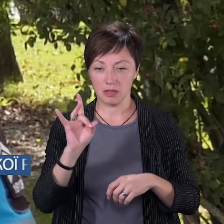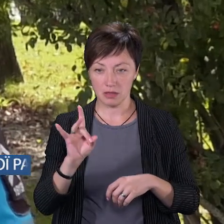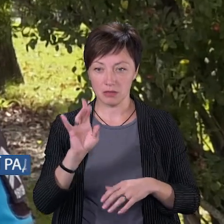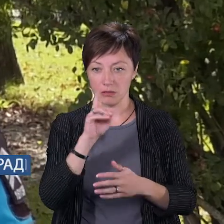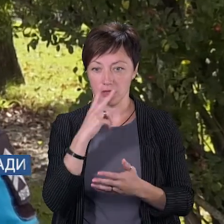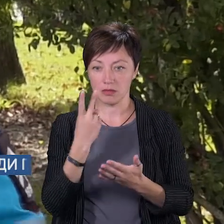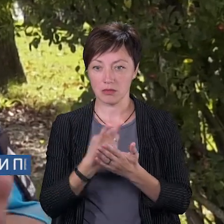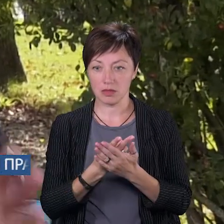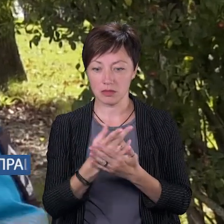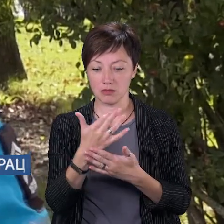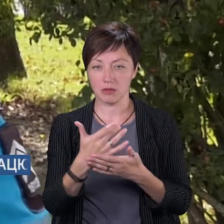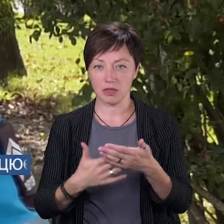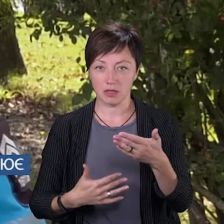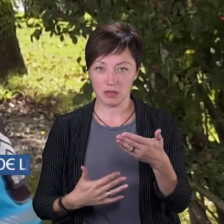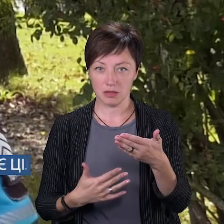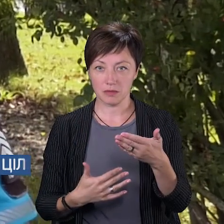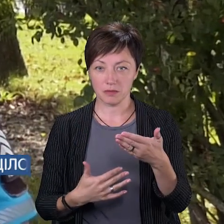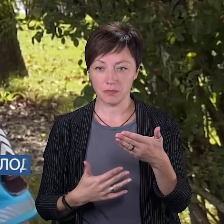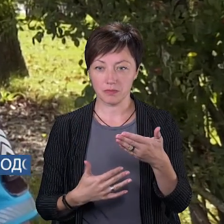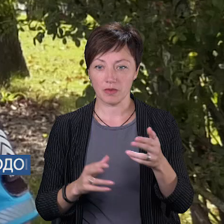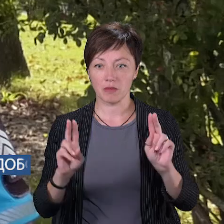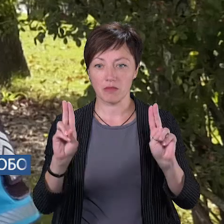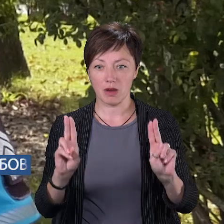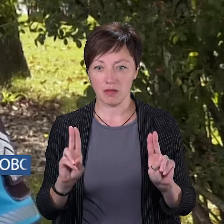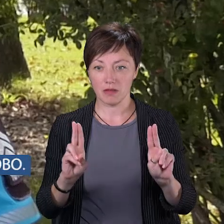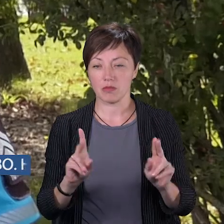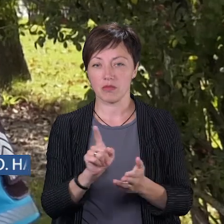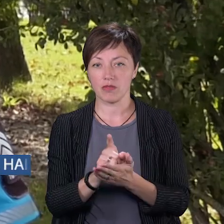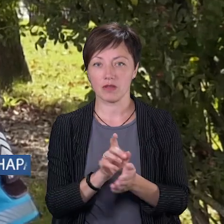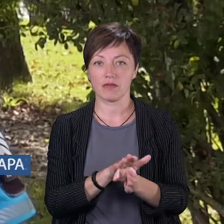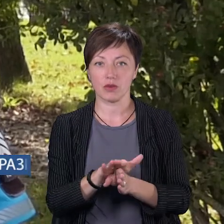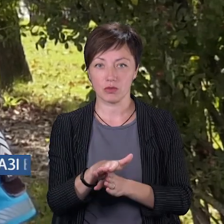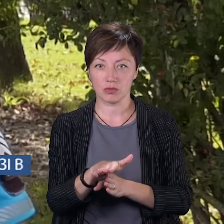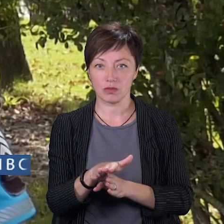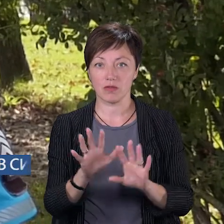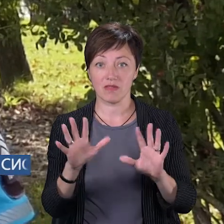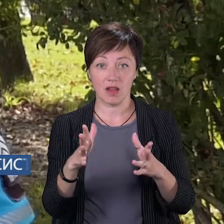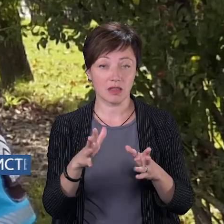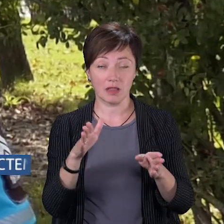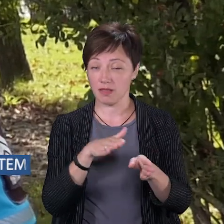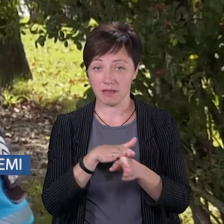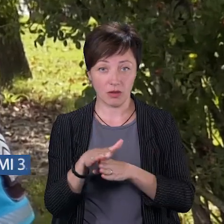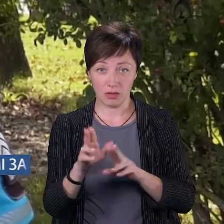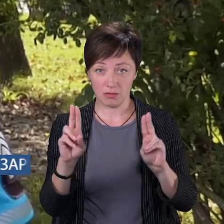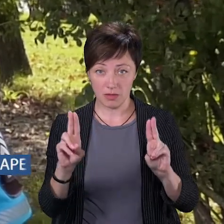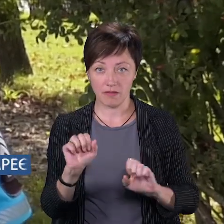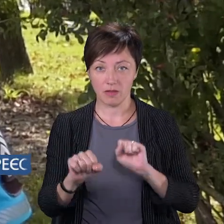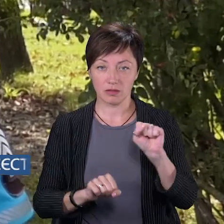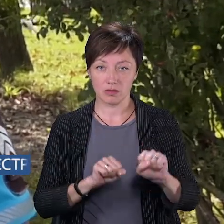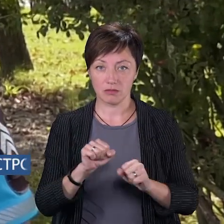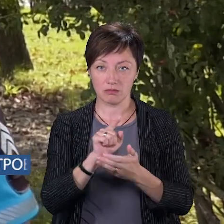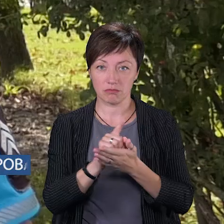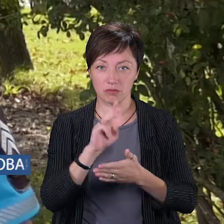передбачив перелік правил, які велосипедисти повинні дотримуватись. В разі недотримання велосипедисти